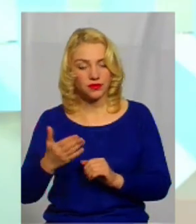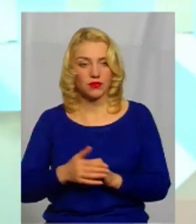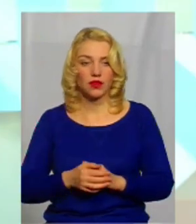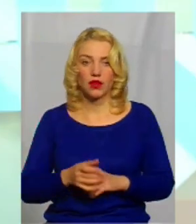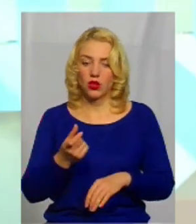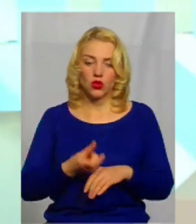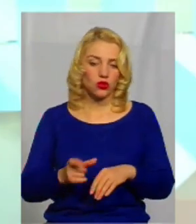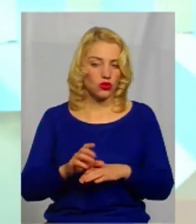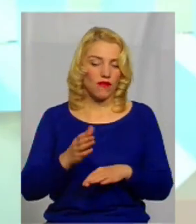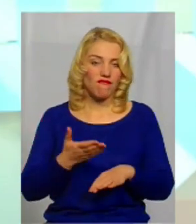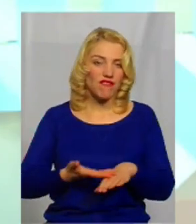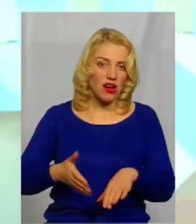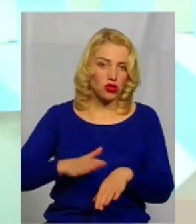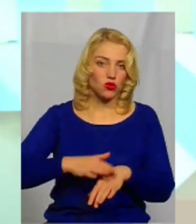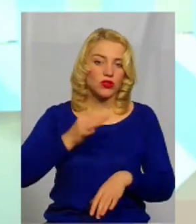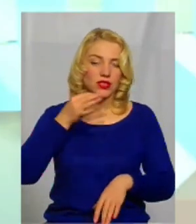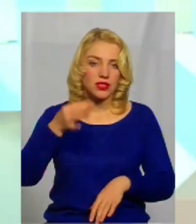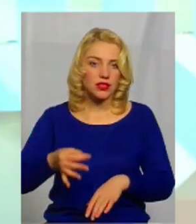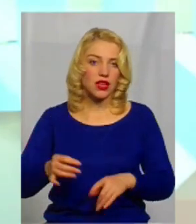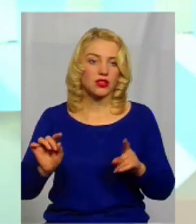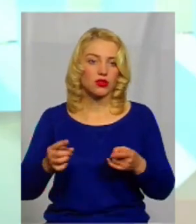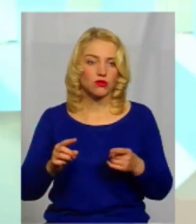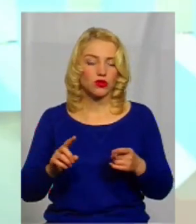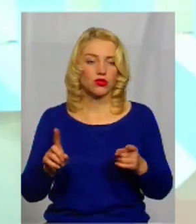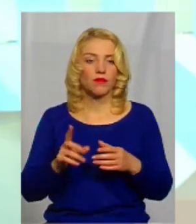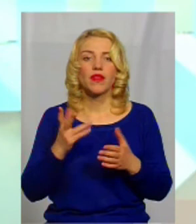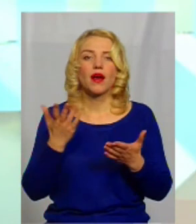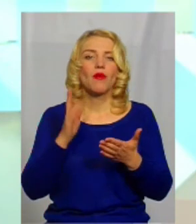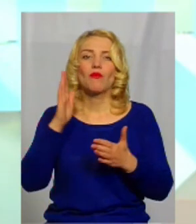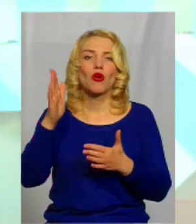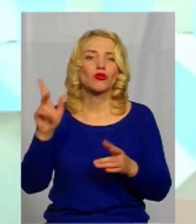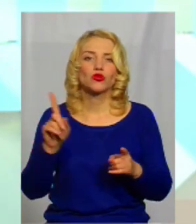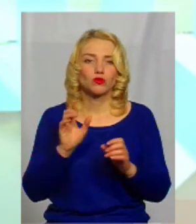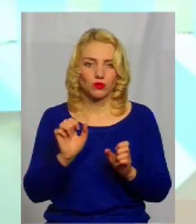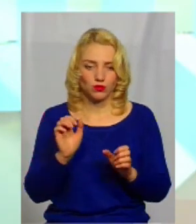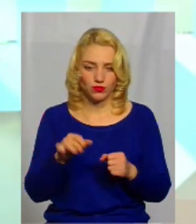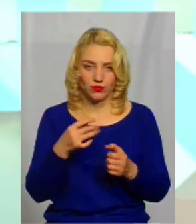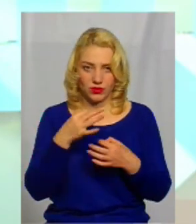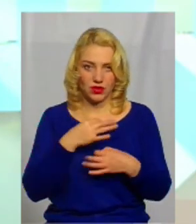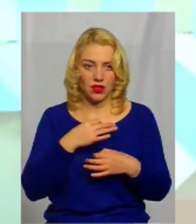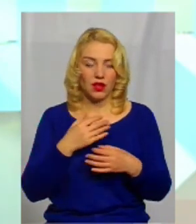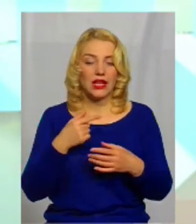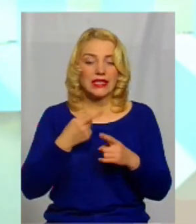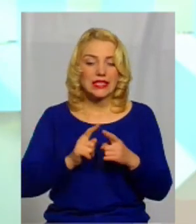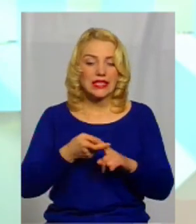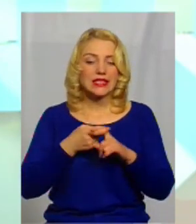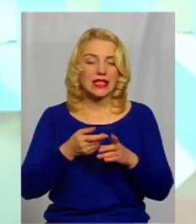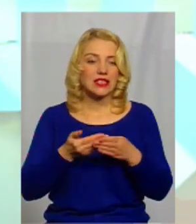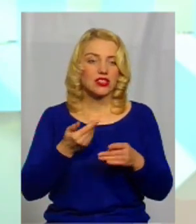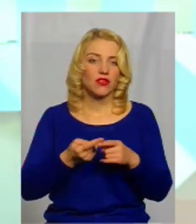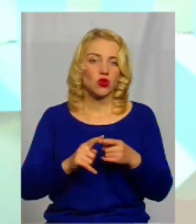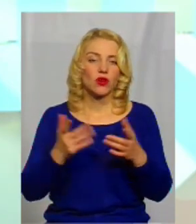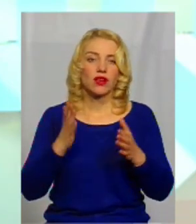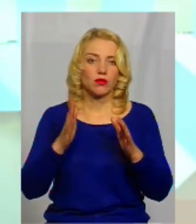Дуже тяжко сказати, тому що все залежить від того... Прогнозів? Так, від того, які будуть опади. Ну,